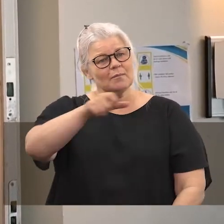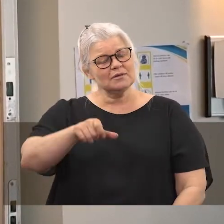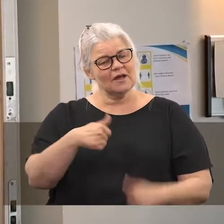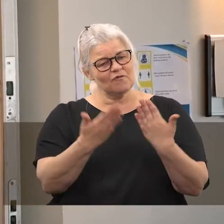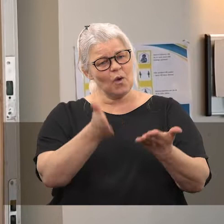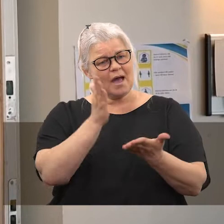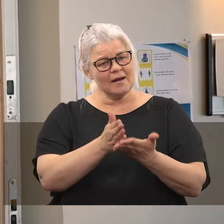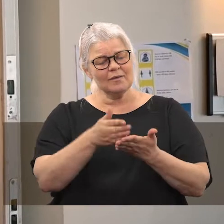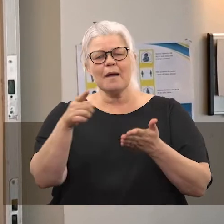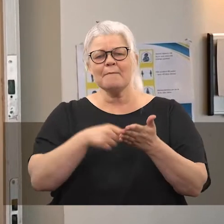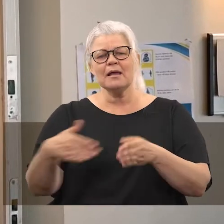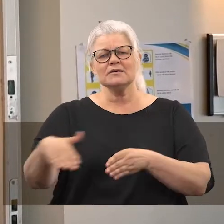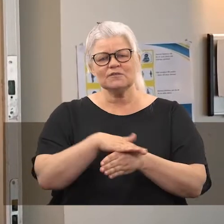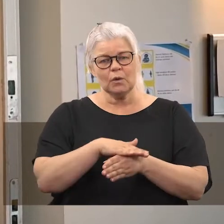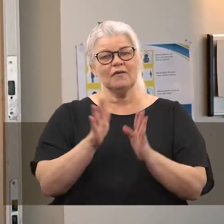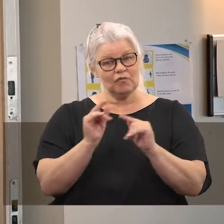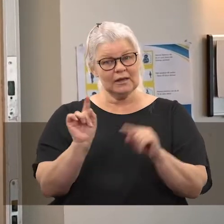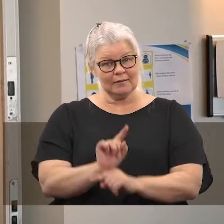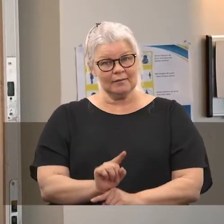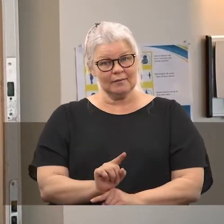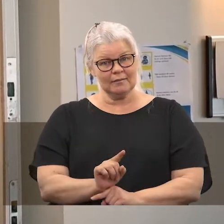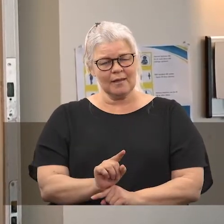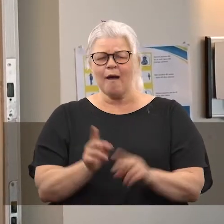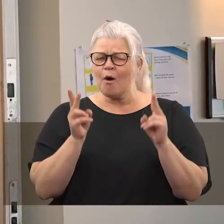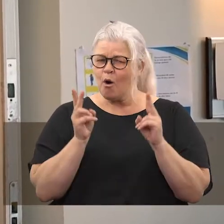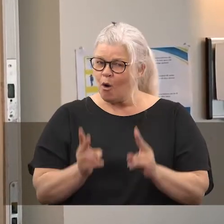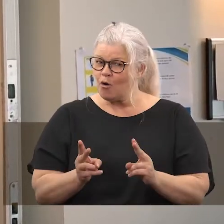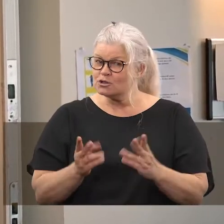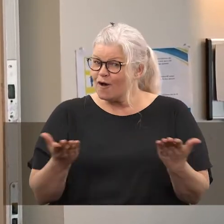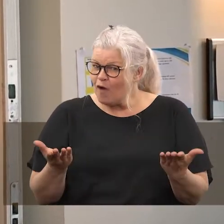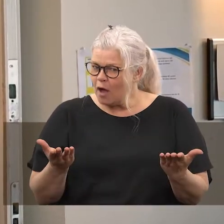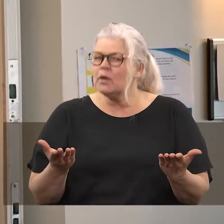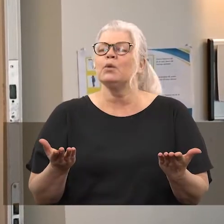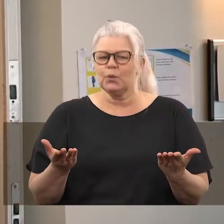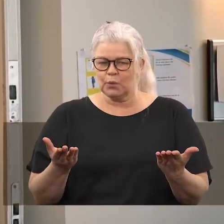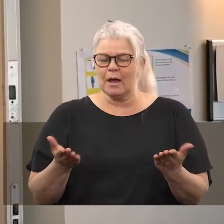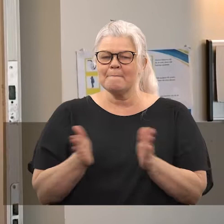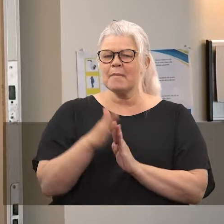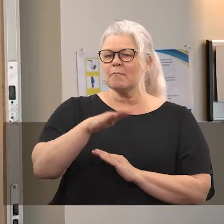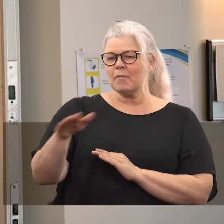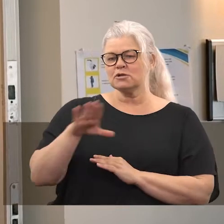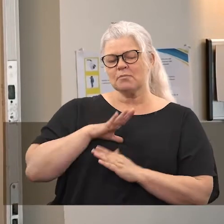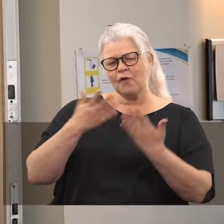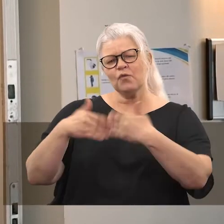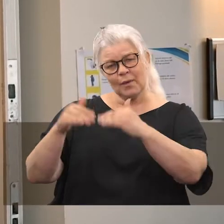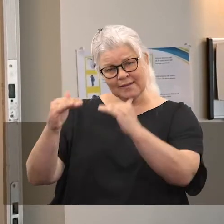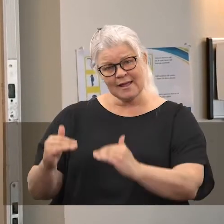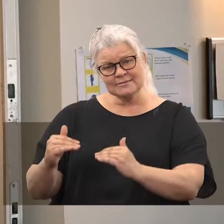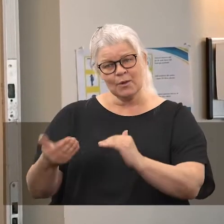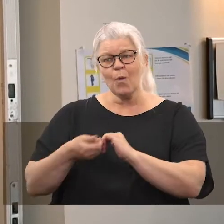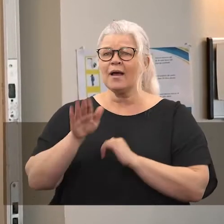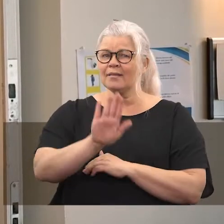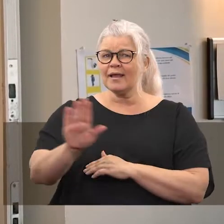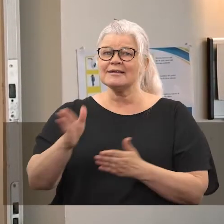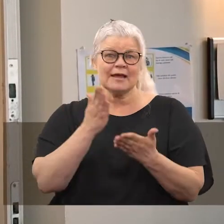rätt till en meningsfull fritid. Och det handlar framförallt om barn med funktionsnedsättning